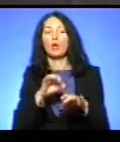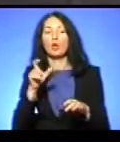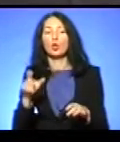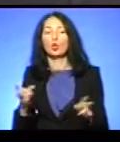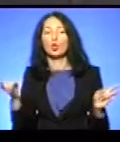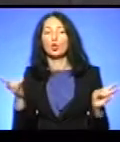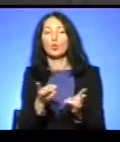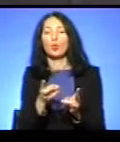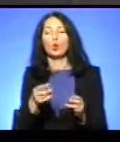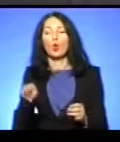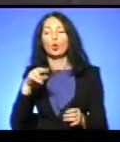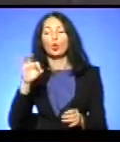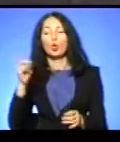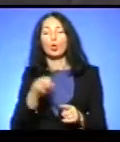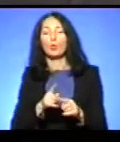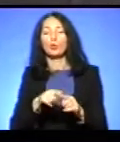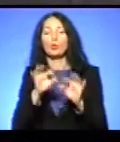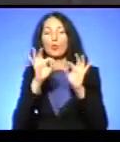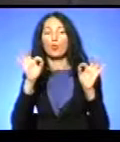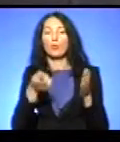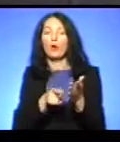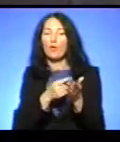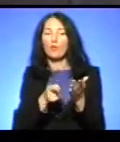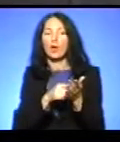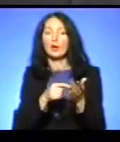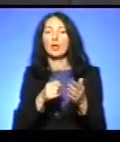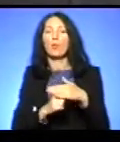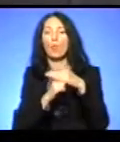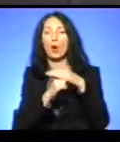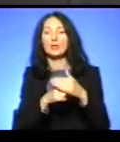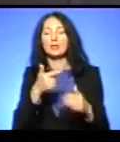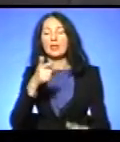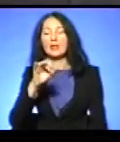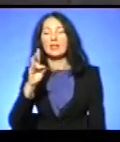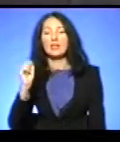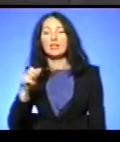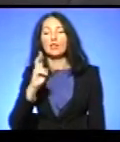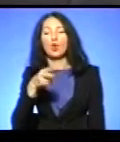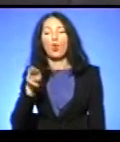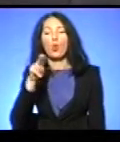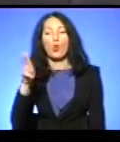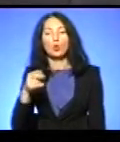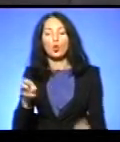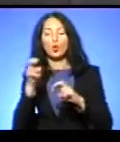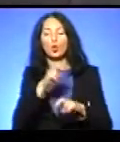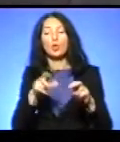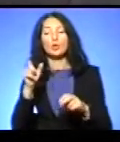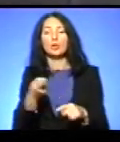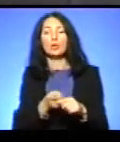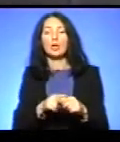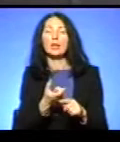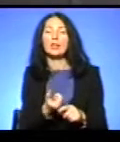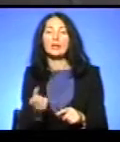по цьому файлу, по цій базі, по генетичному коду, шукається людина, яка найбільш максимально співпадає з пацієнтом.